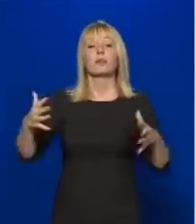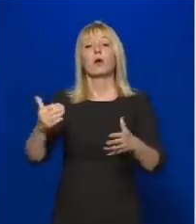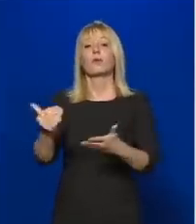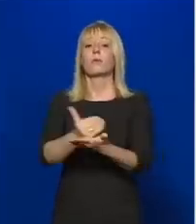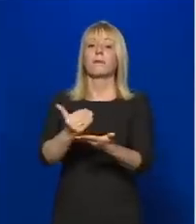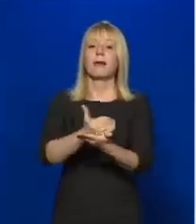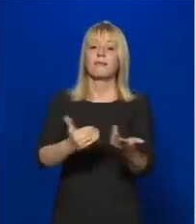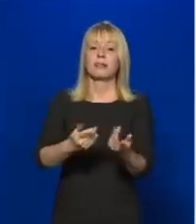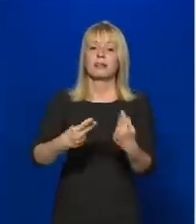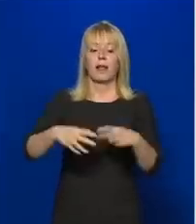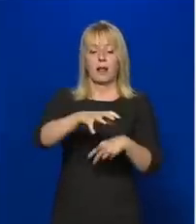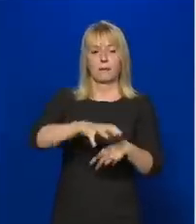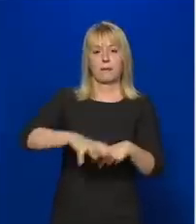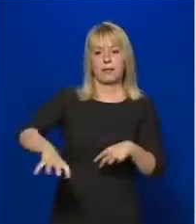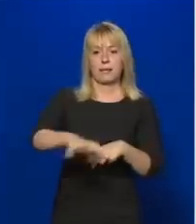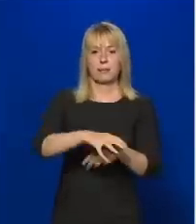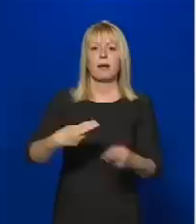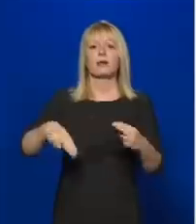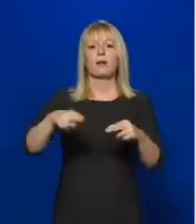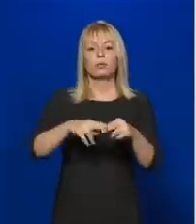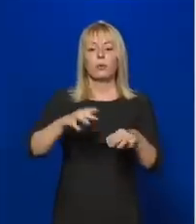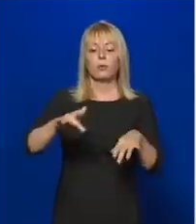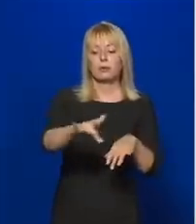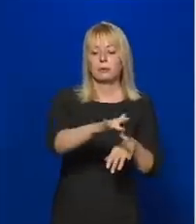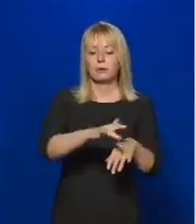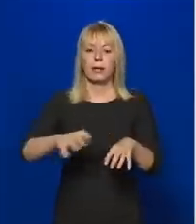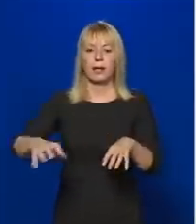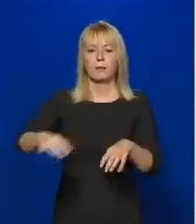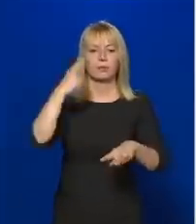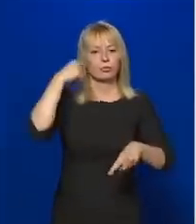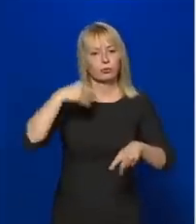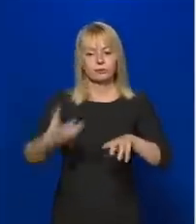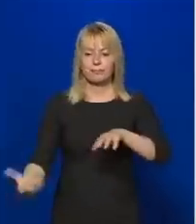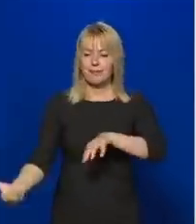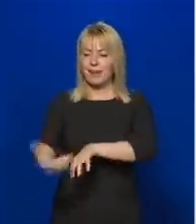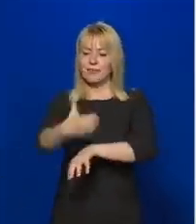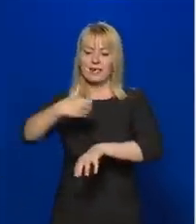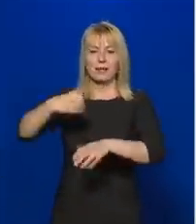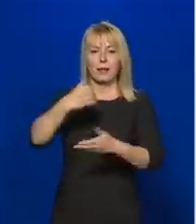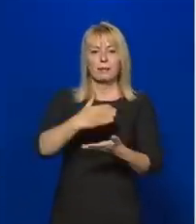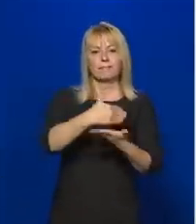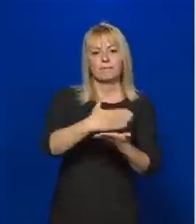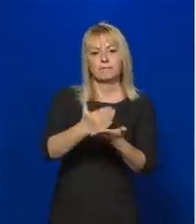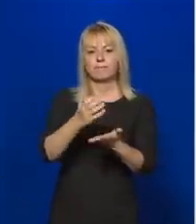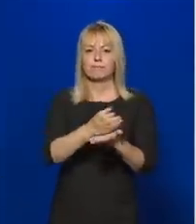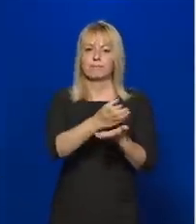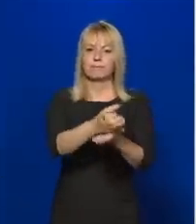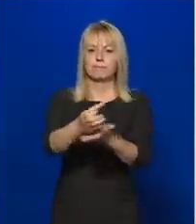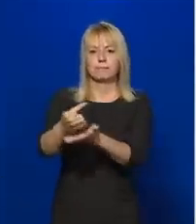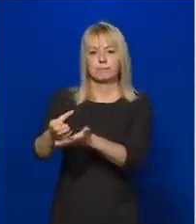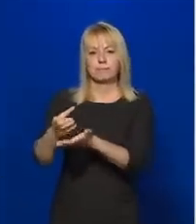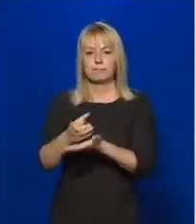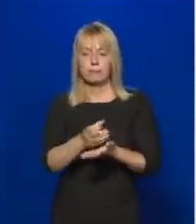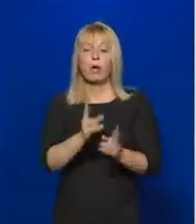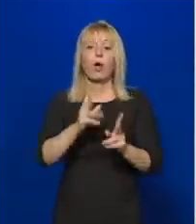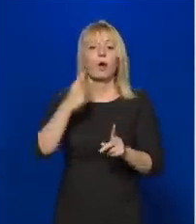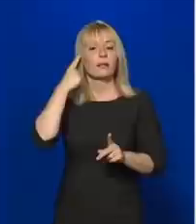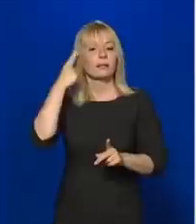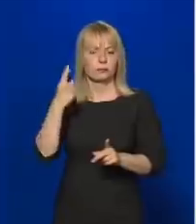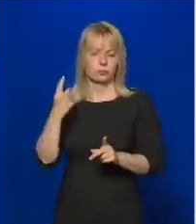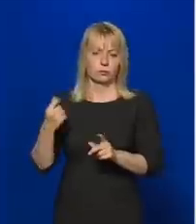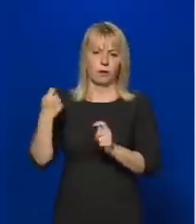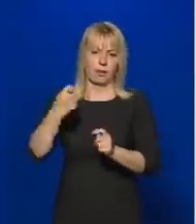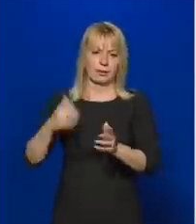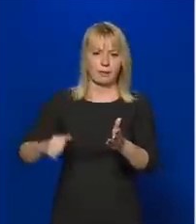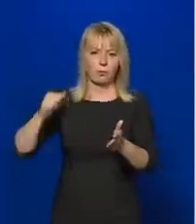megyében több érintett település között lehessen szétoztani, és legnagyobb részben ugyanaz részesedik továbbra is, aki helytad egy ilyen beruházásnak,